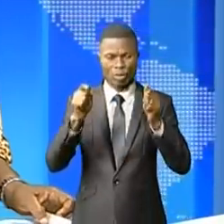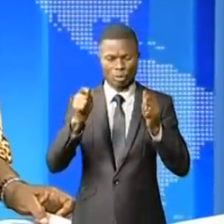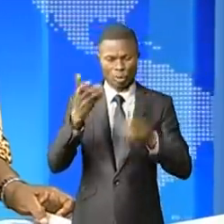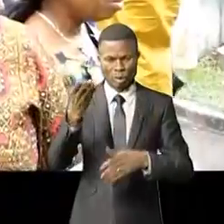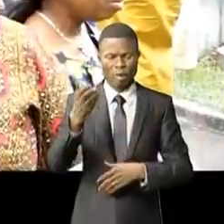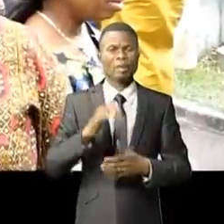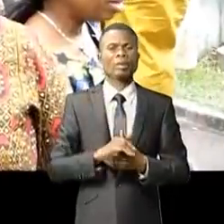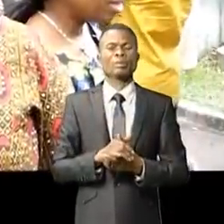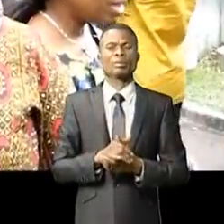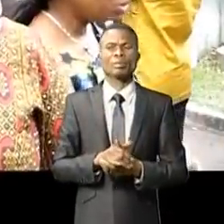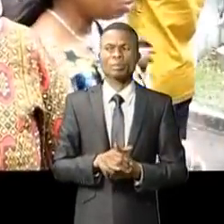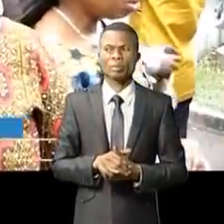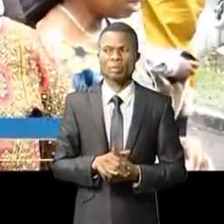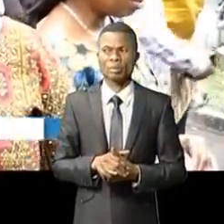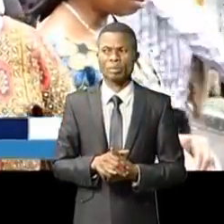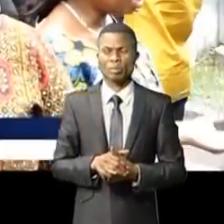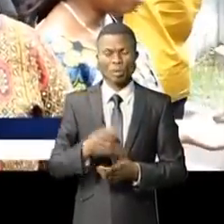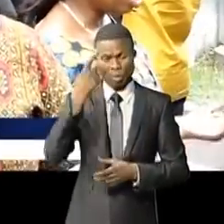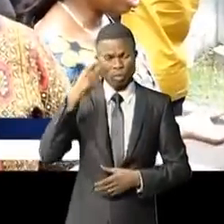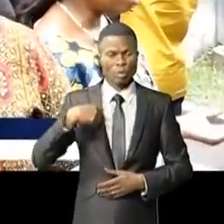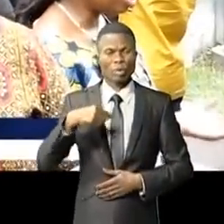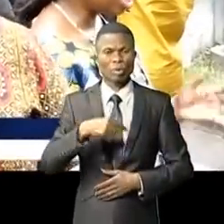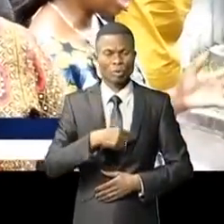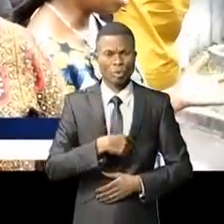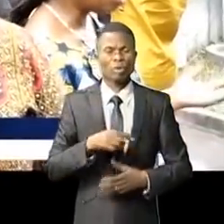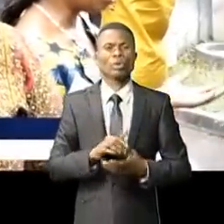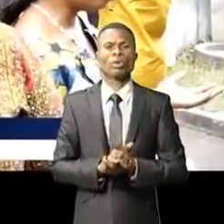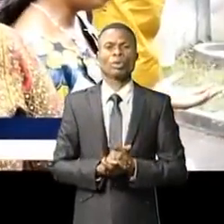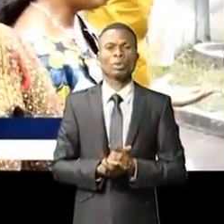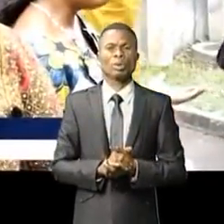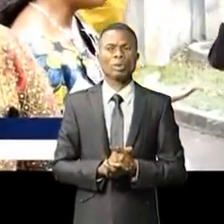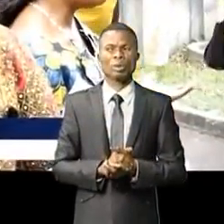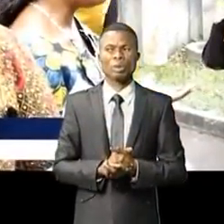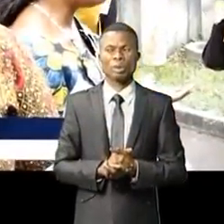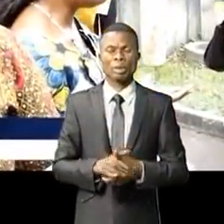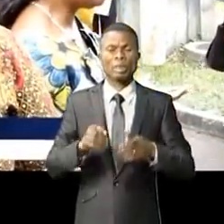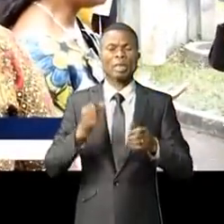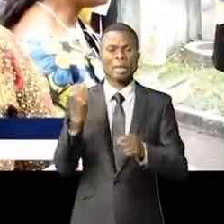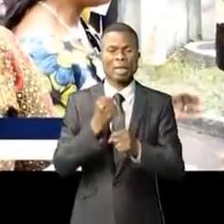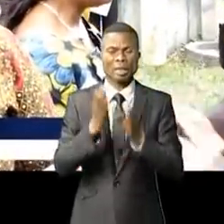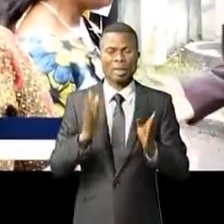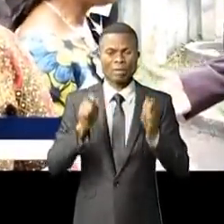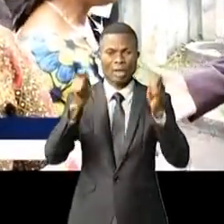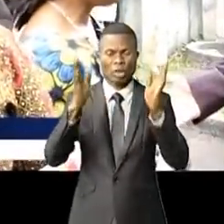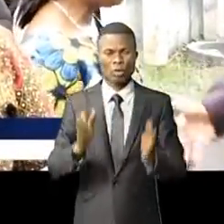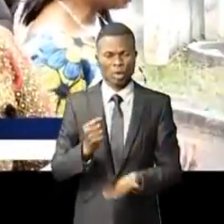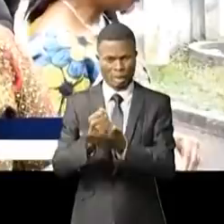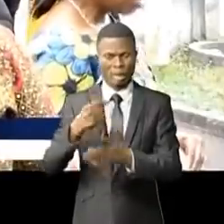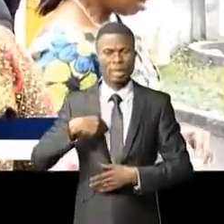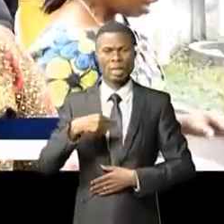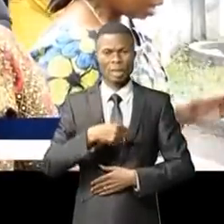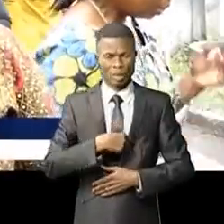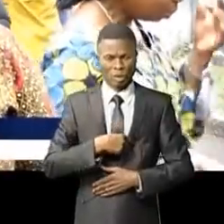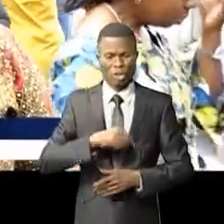redépendants. On ravive en nous les reflètes journalistiques pour nous permettre d